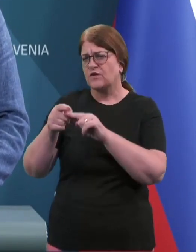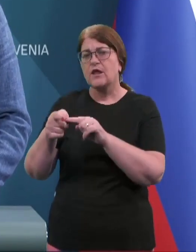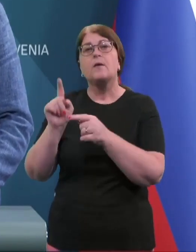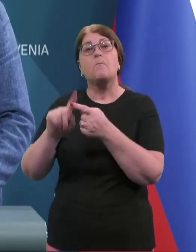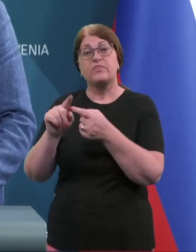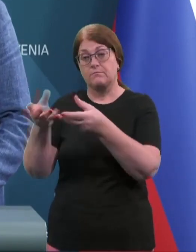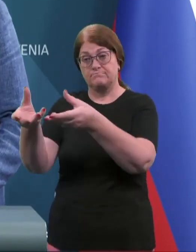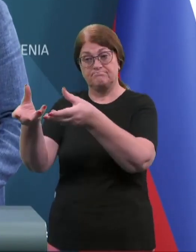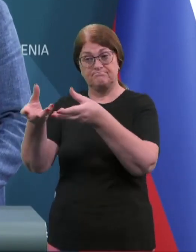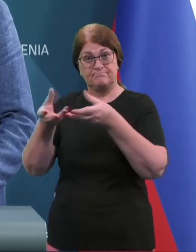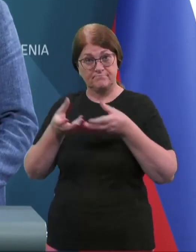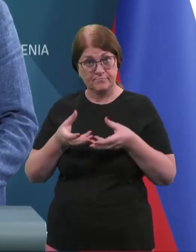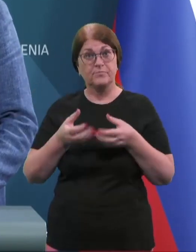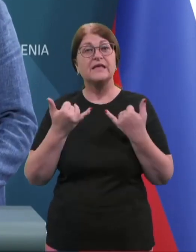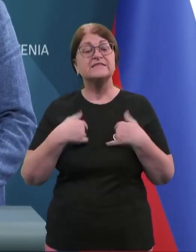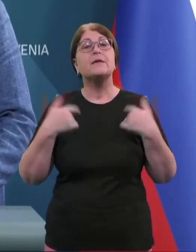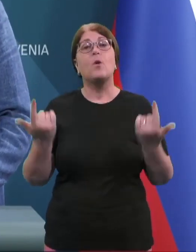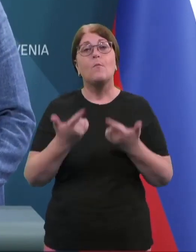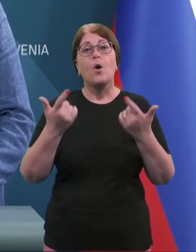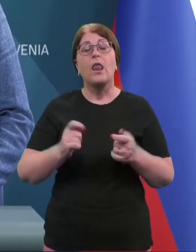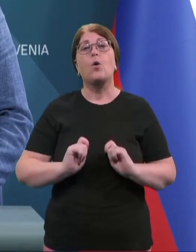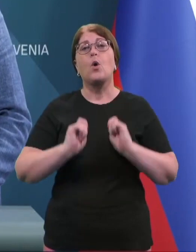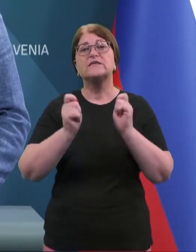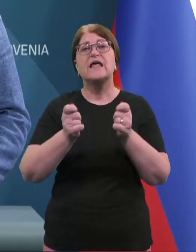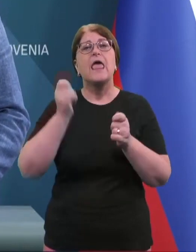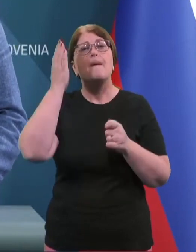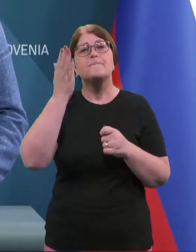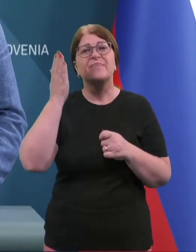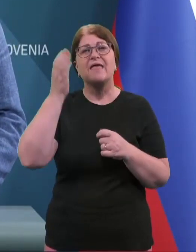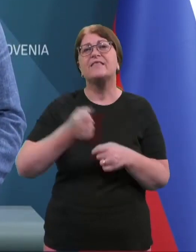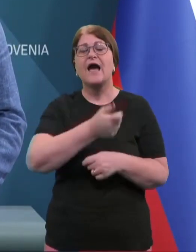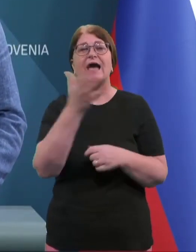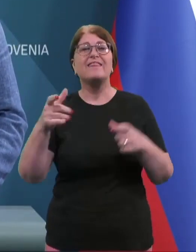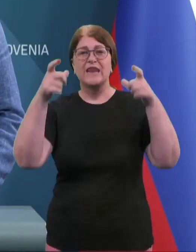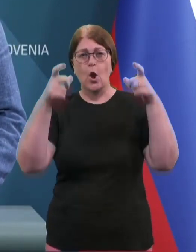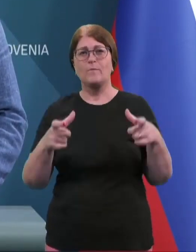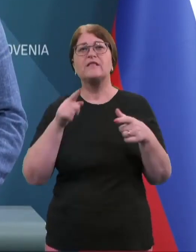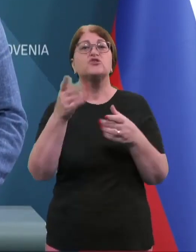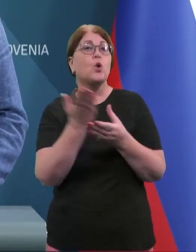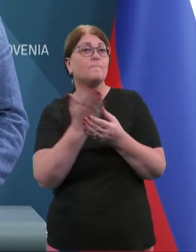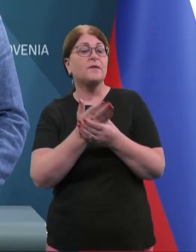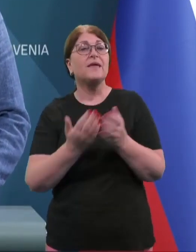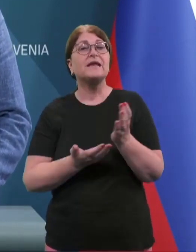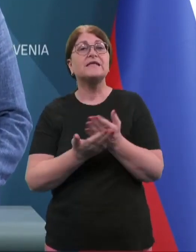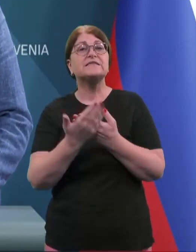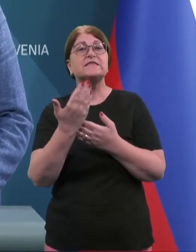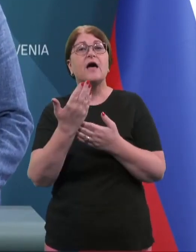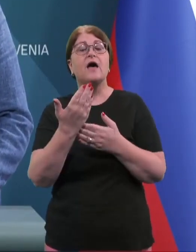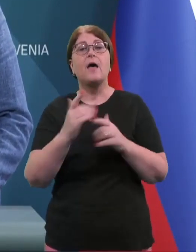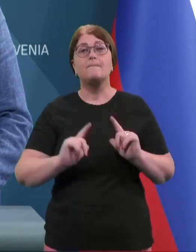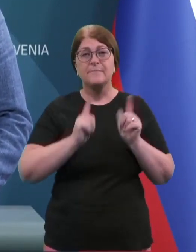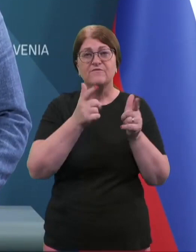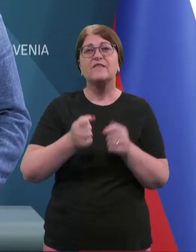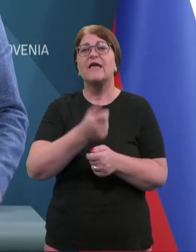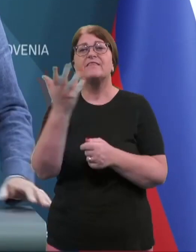podlahi katera bo lahko izdajali mnenja, kateri objekti so primerni za potrebni za rušenje in